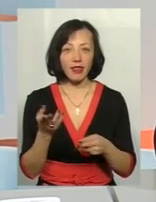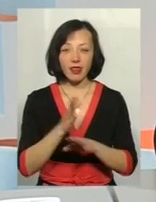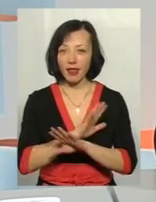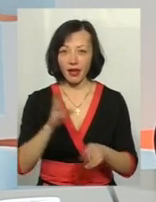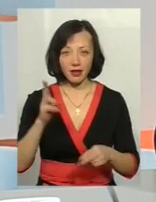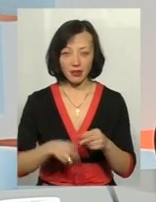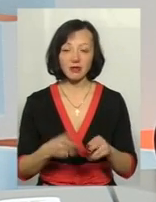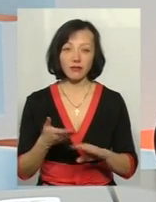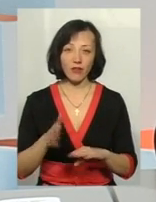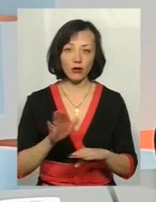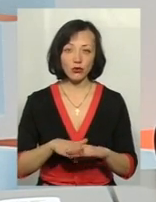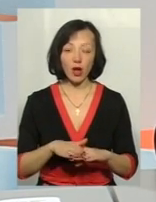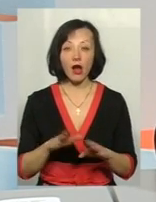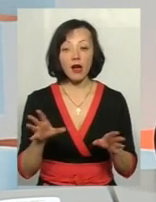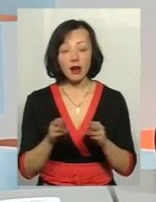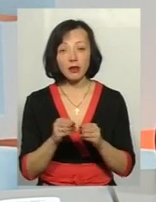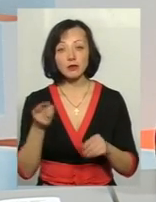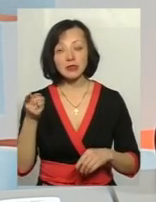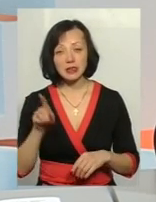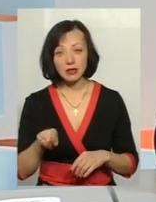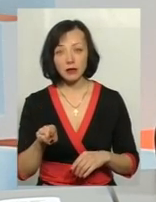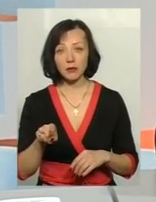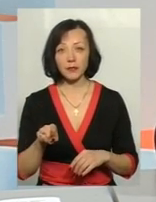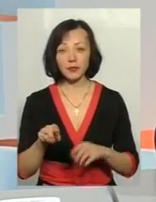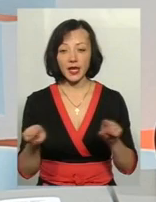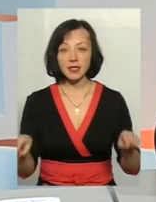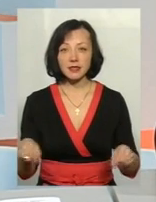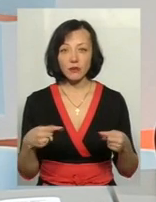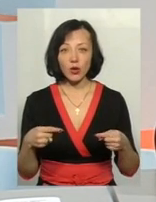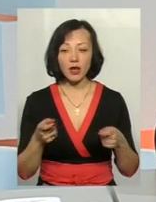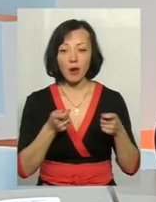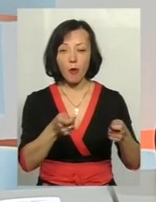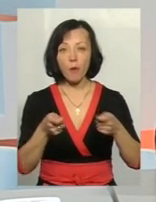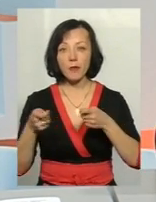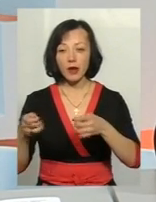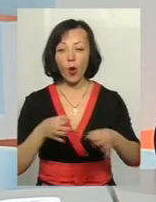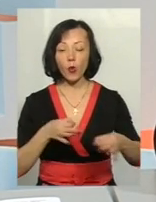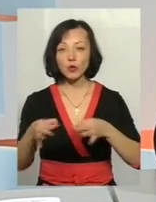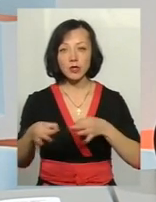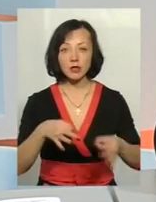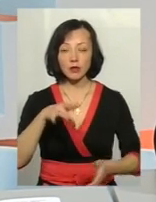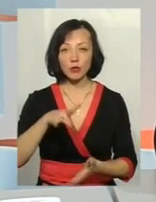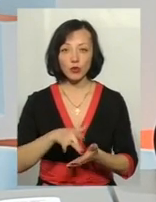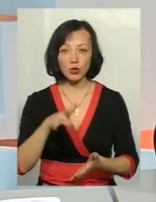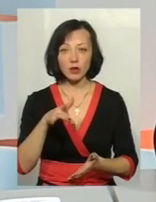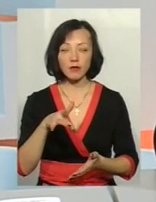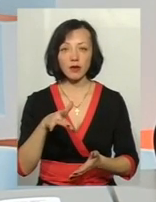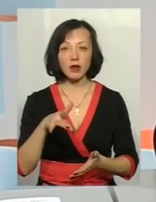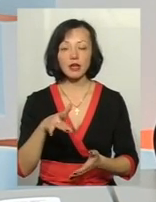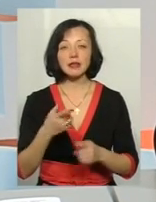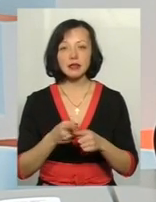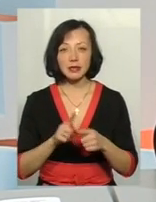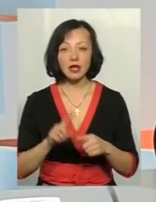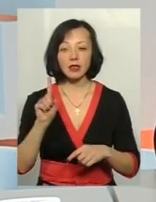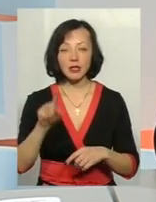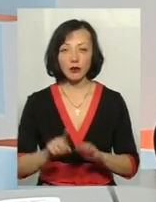І тому це дуже важко. Разом з тим, створення мобільних консультаційних пунктів, дистанційних пунктів доступу, це те,